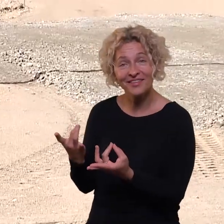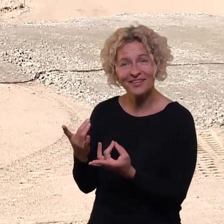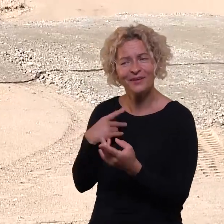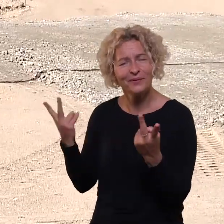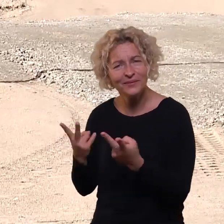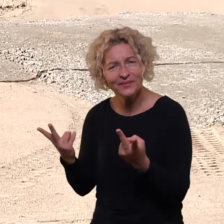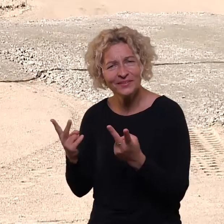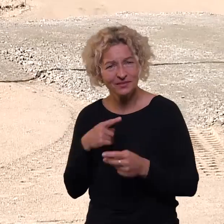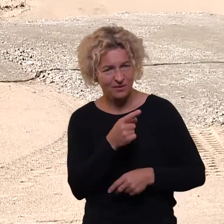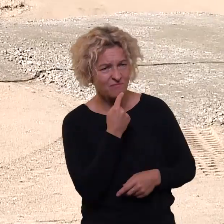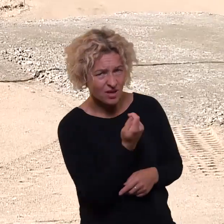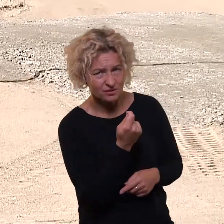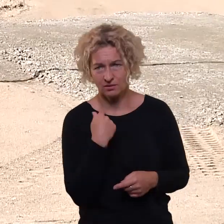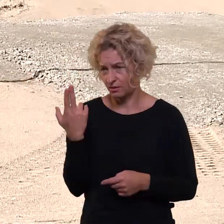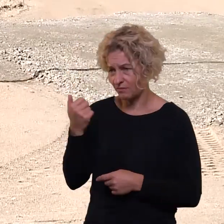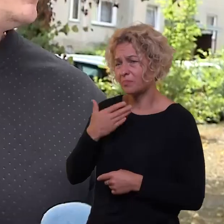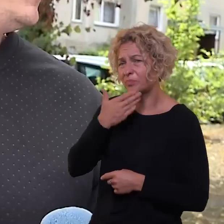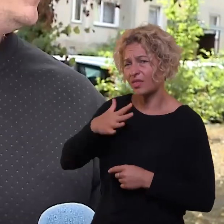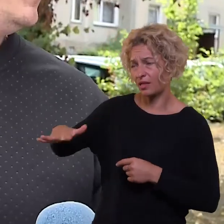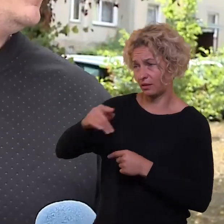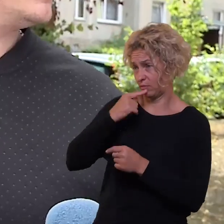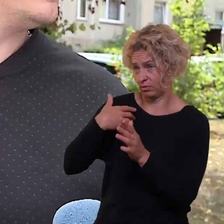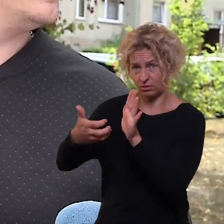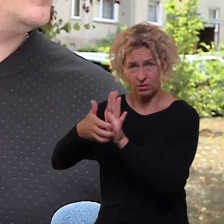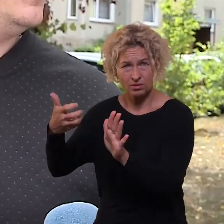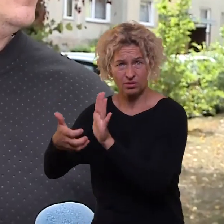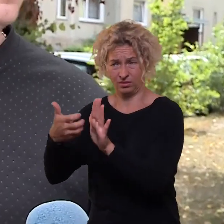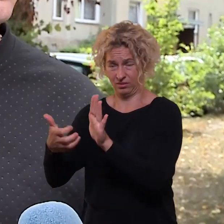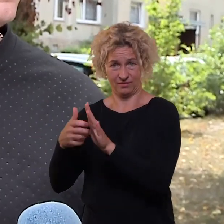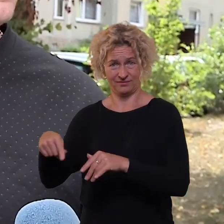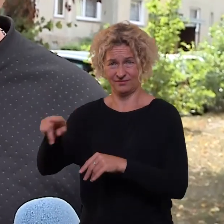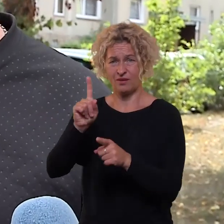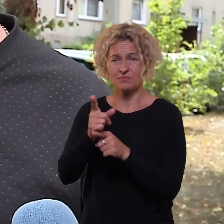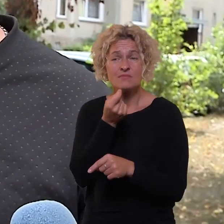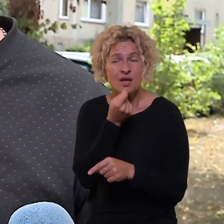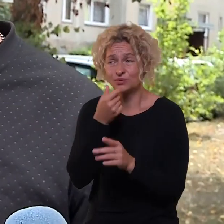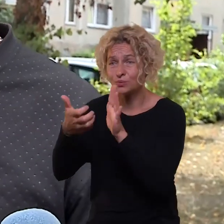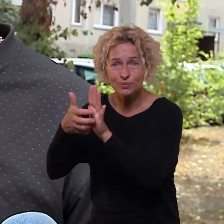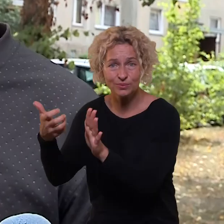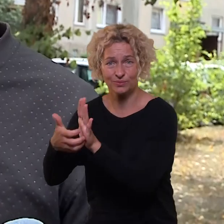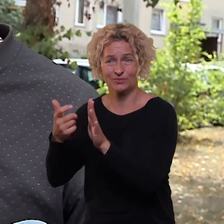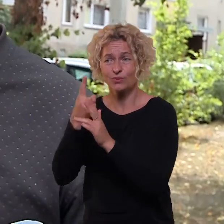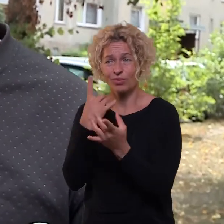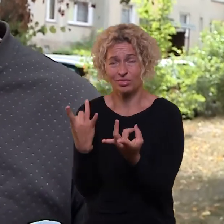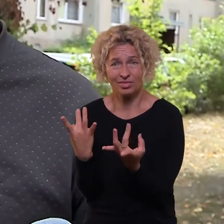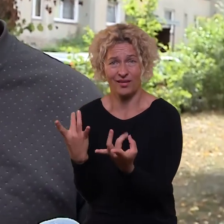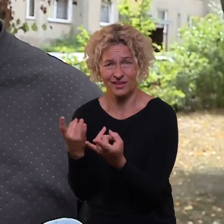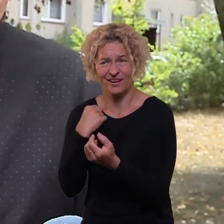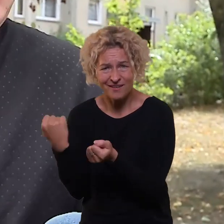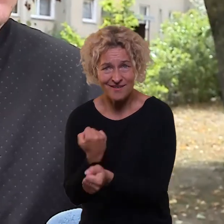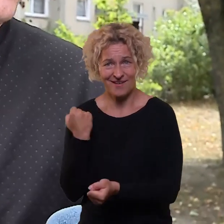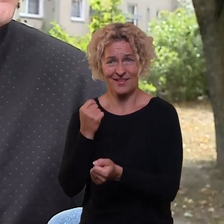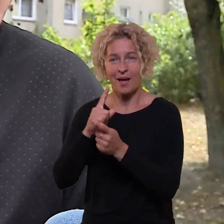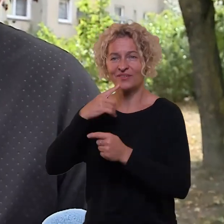inkštelių? Per mažai vanat mūsų mieste tokia? Jo, ypač špetiniai miesto daly labai mažai, labai trūksta visur